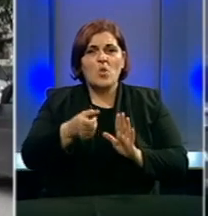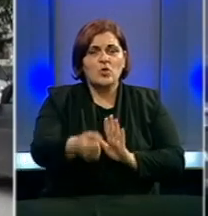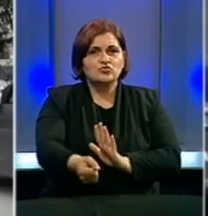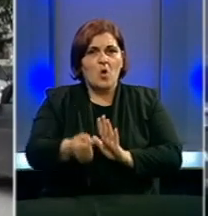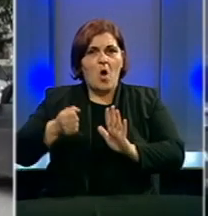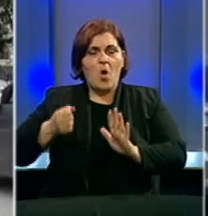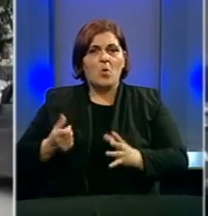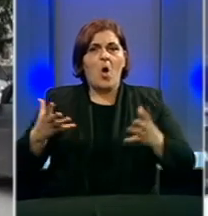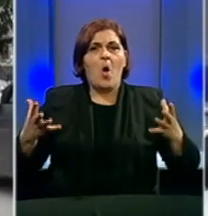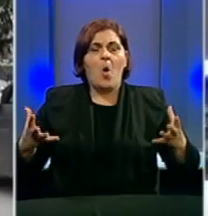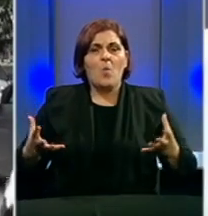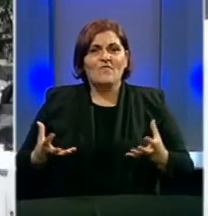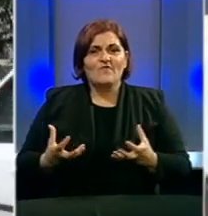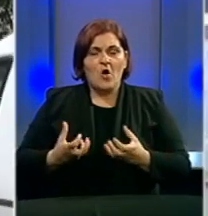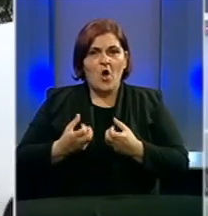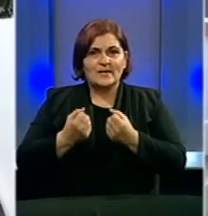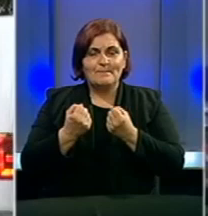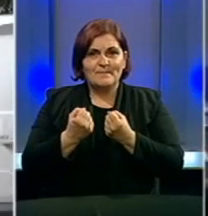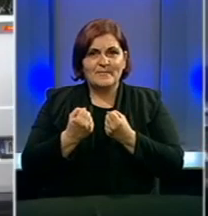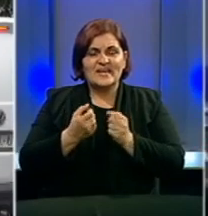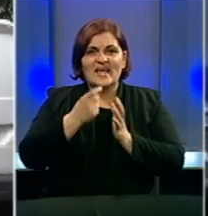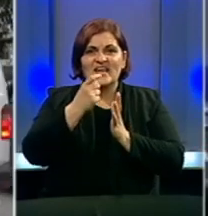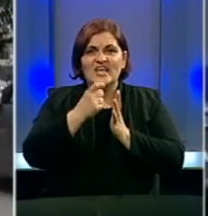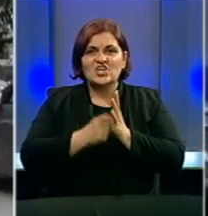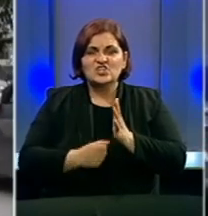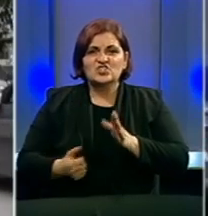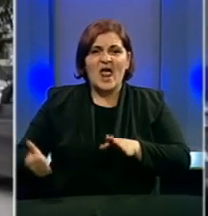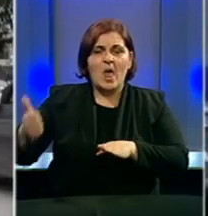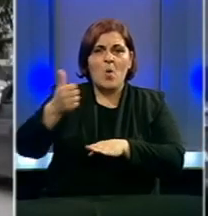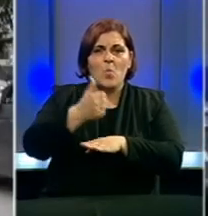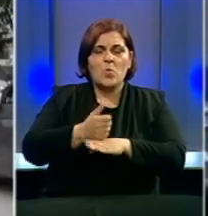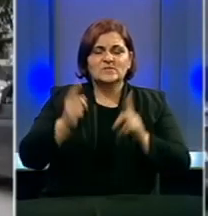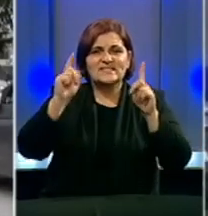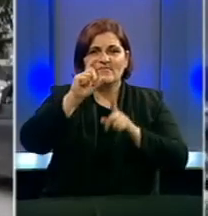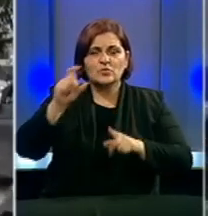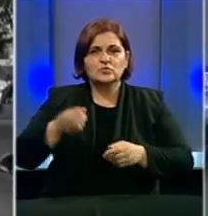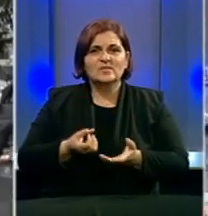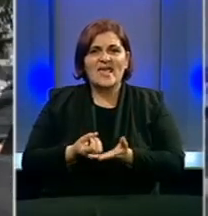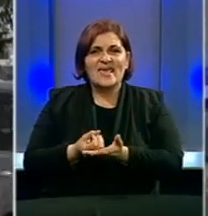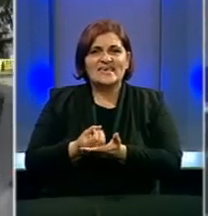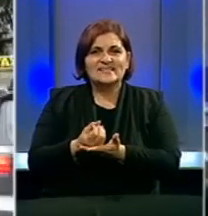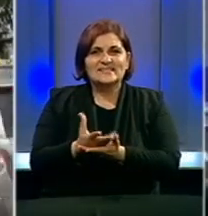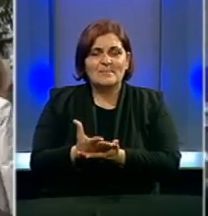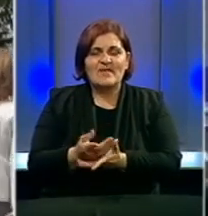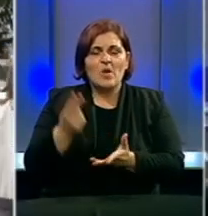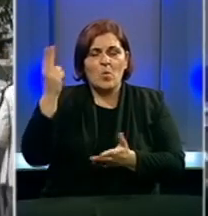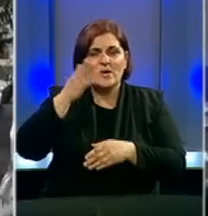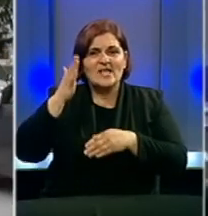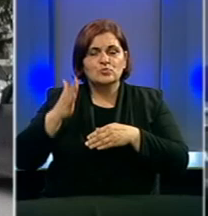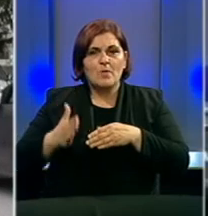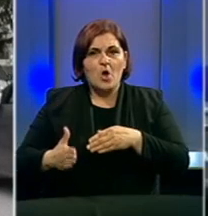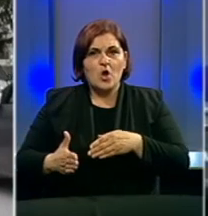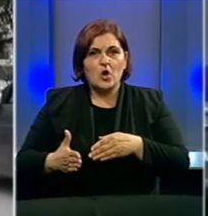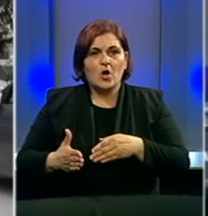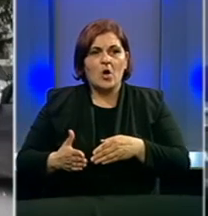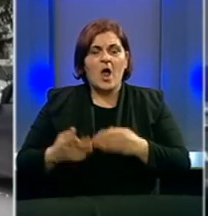u formiranju članova Ustavnog suda provedu u određenom razumnom roku kako je